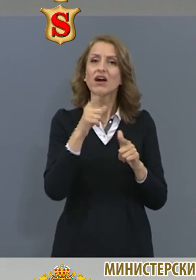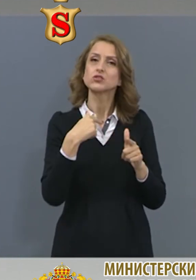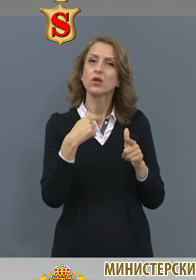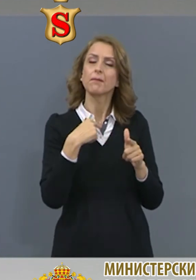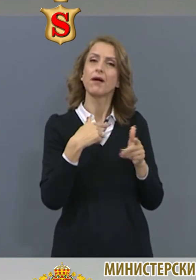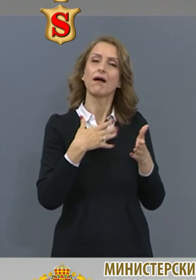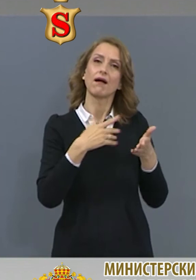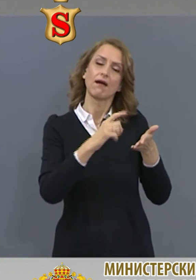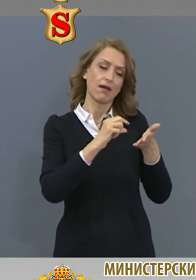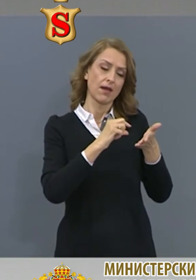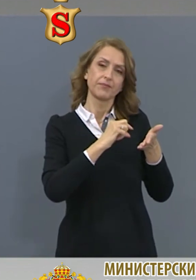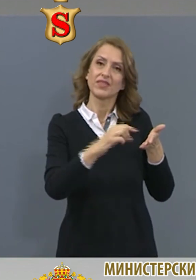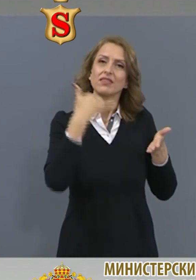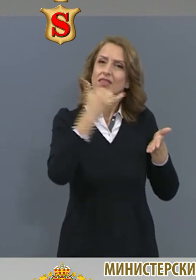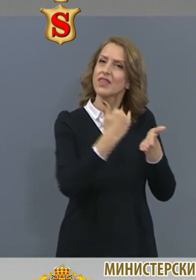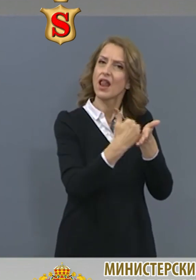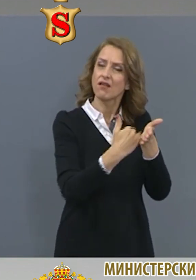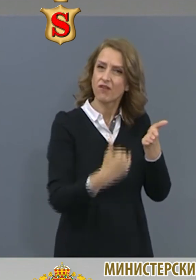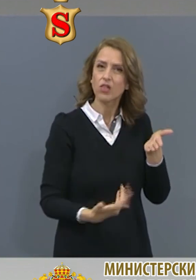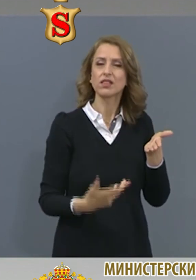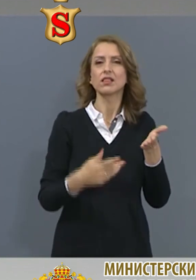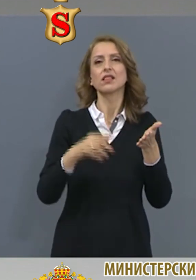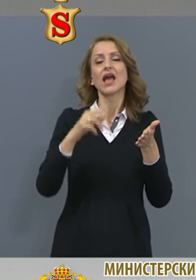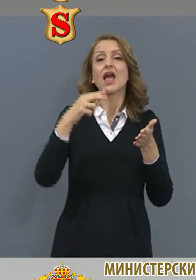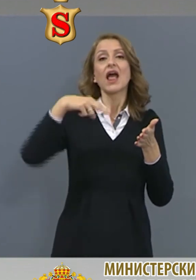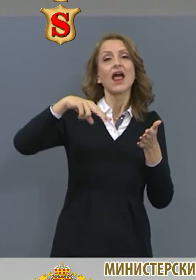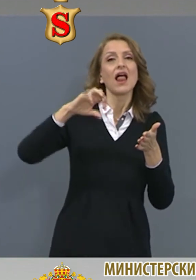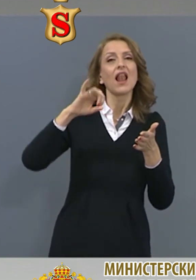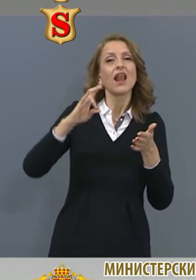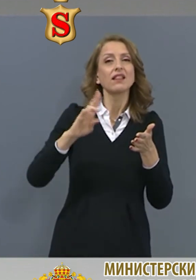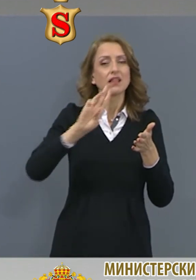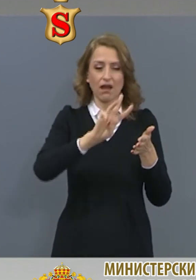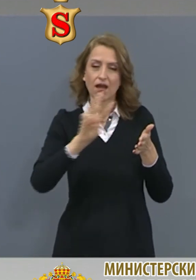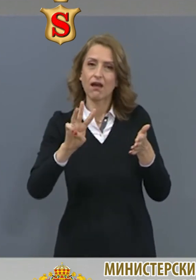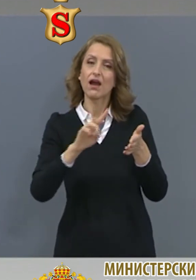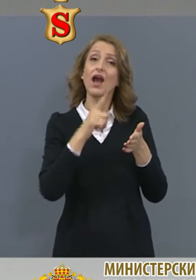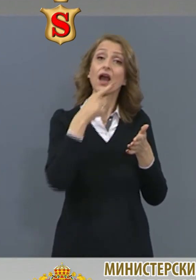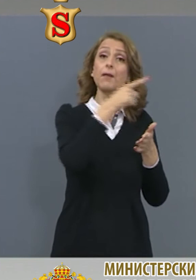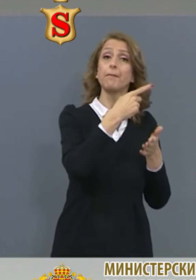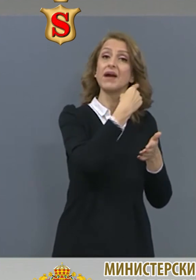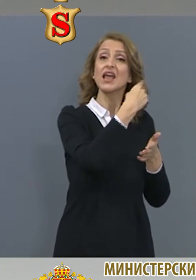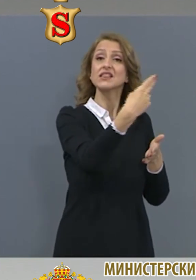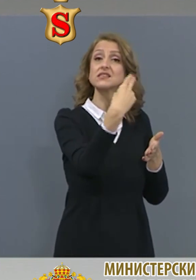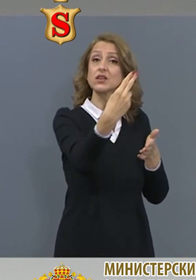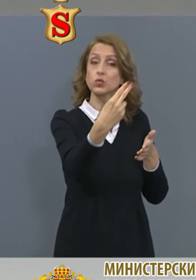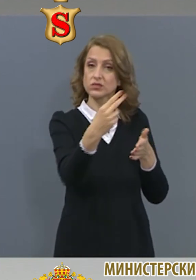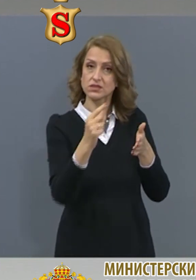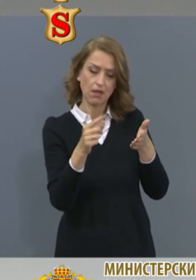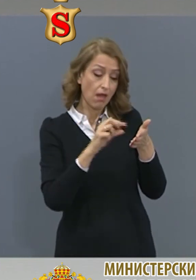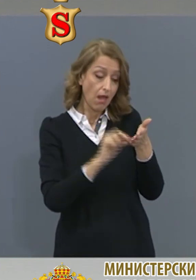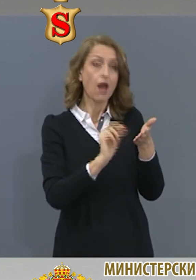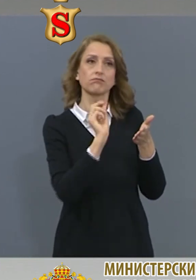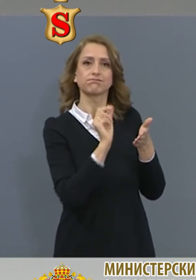на институциите, които ви подават информация по темите свързани с коронавируса. Въобще ние съвсем,